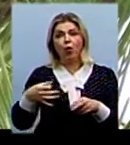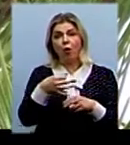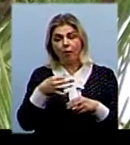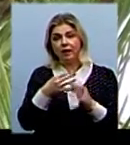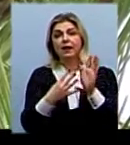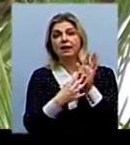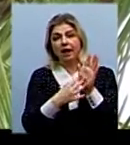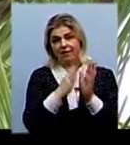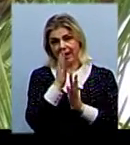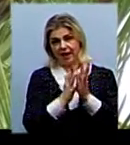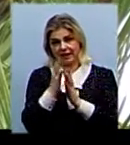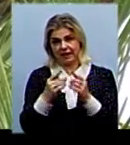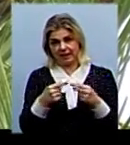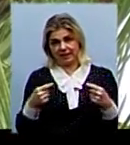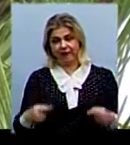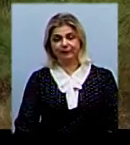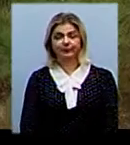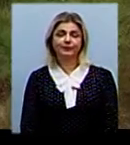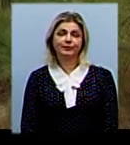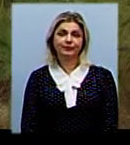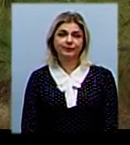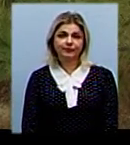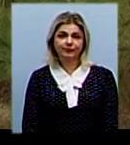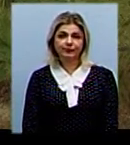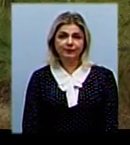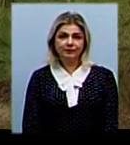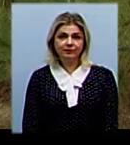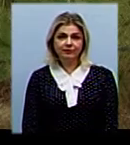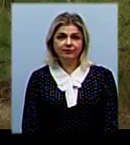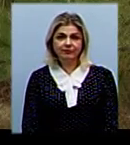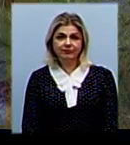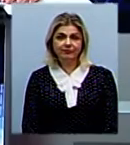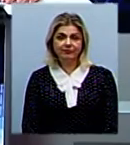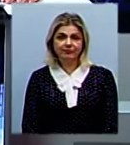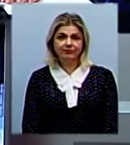лісництв. Марія Савицька, Ігор Чорний, телевізійні новини Миколаївщини.